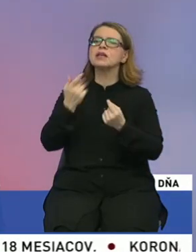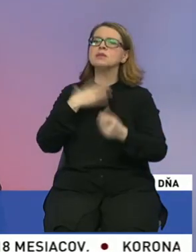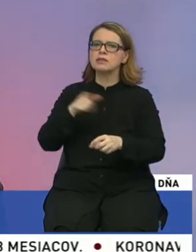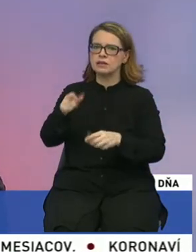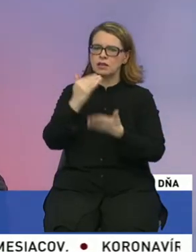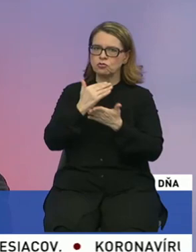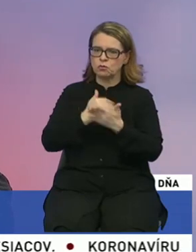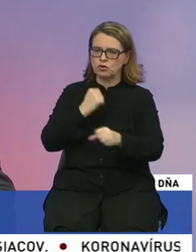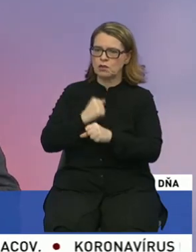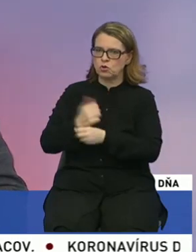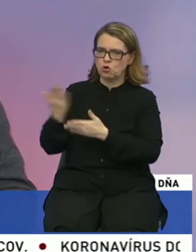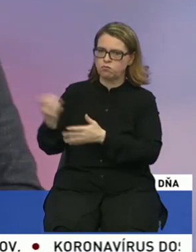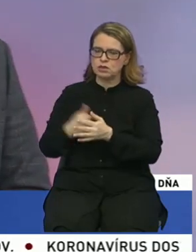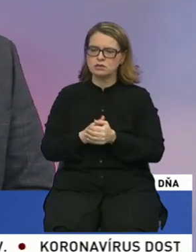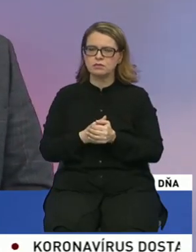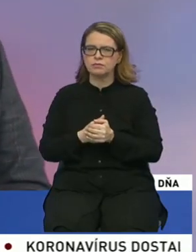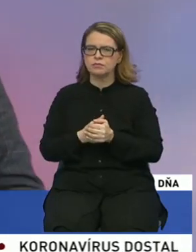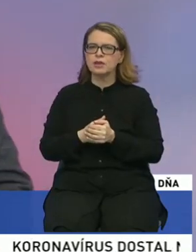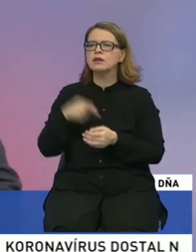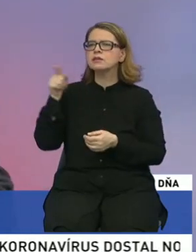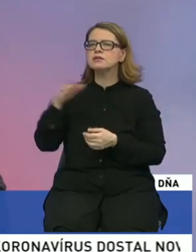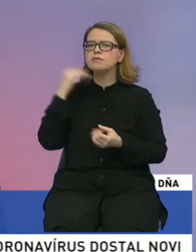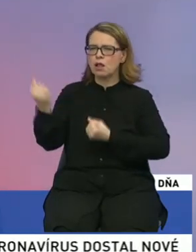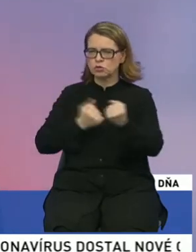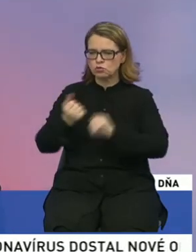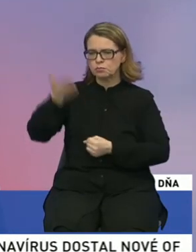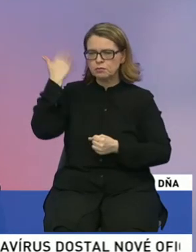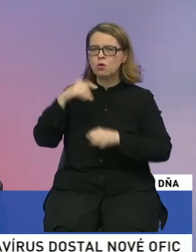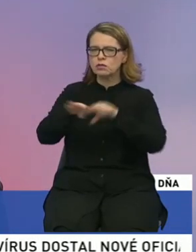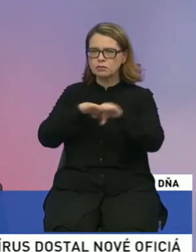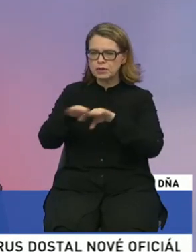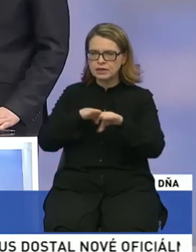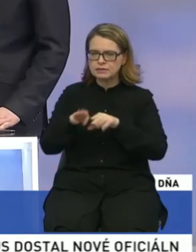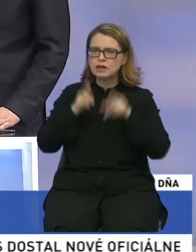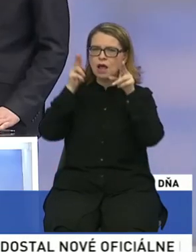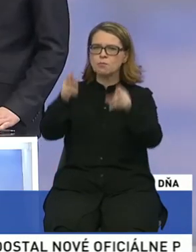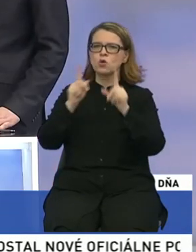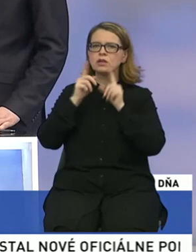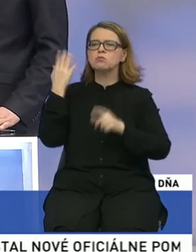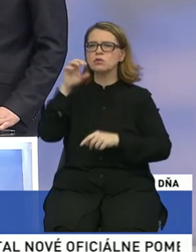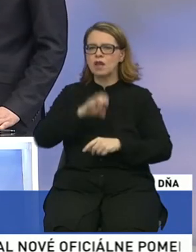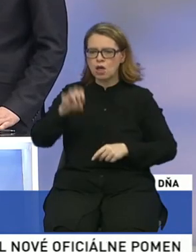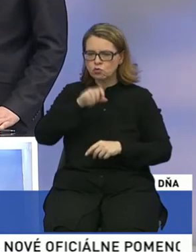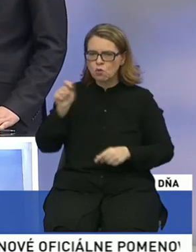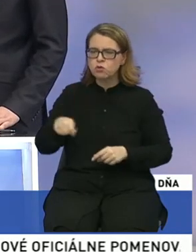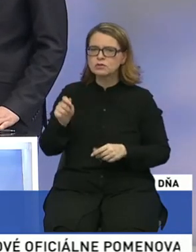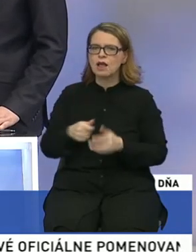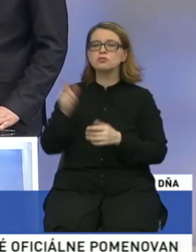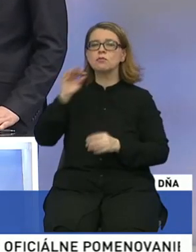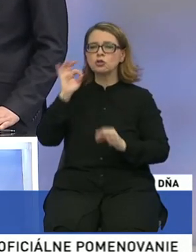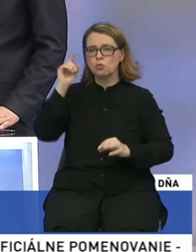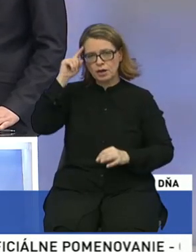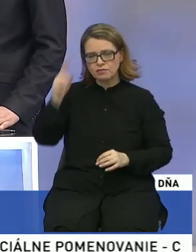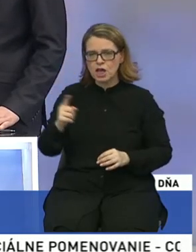realizovať? Jozef, si natoľko skúsený. Bol si ministrom za most hit, bol si europoslancom za most hit. A vieš